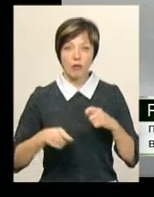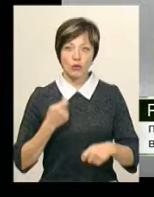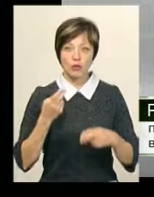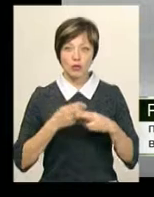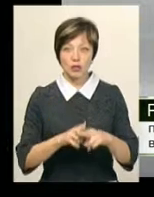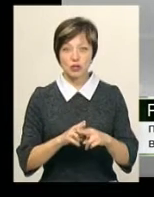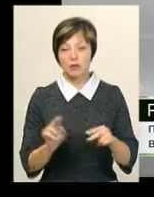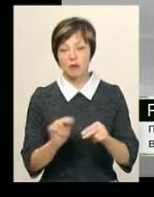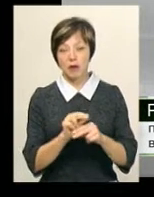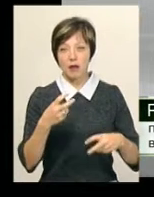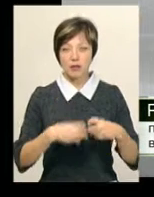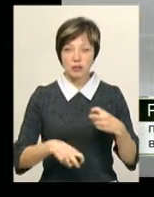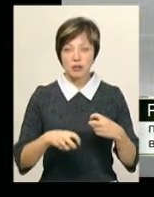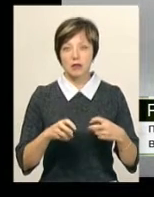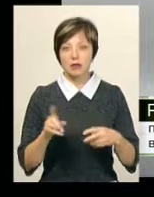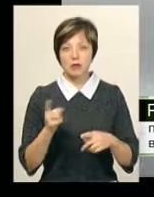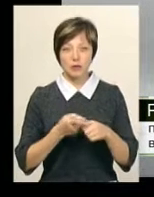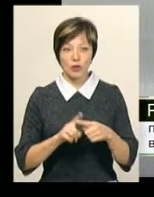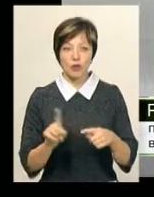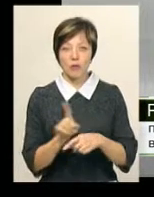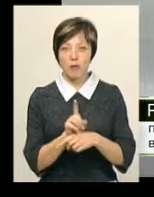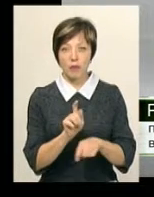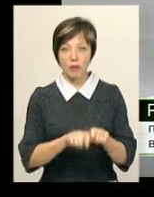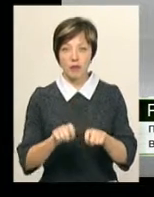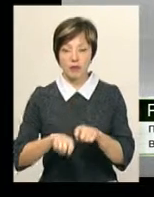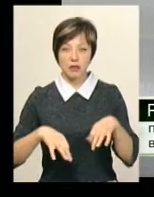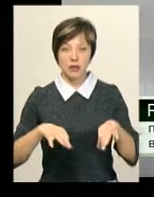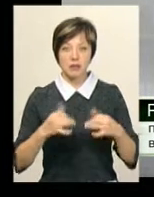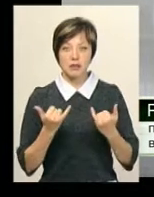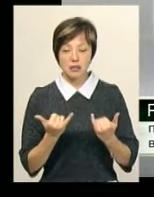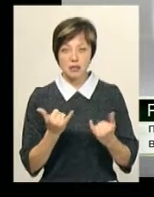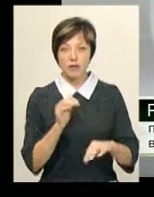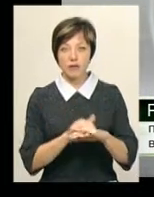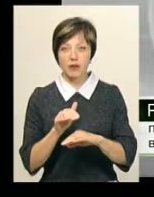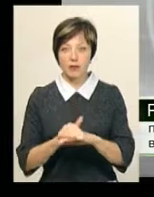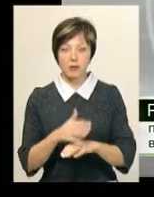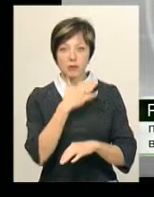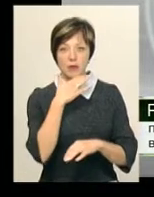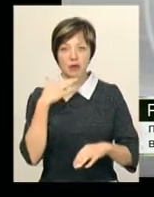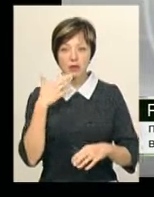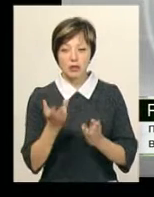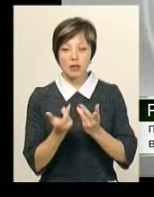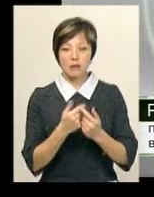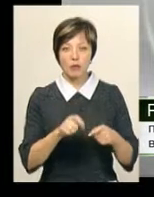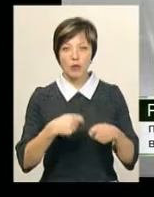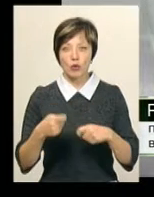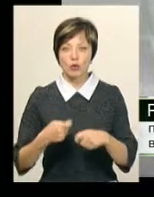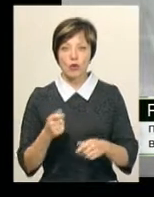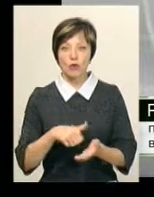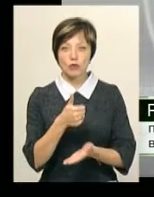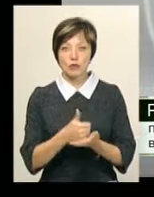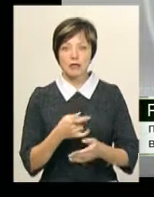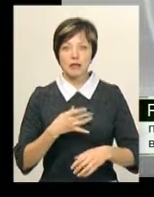правності. Ми можемо, маємо право, перевіряти транспортні засоби. На даний час виявлено достатньо кількість порушень. Основні порушення – це